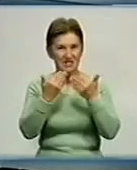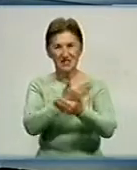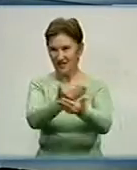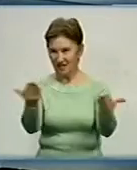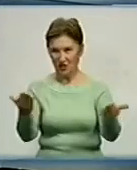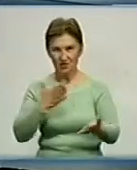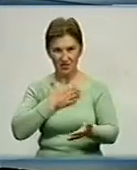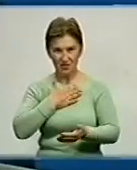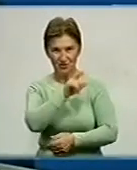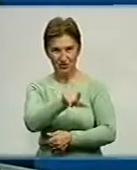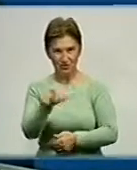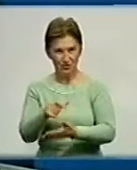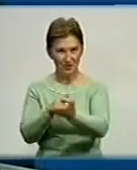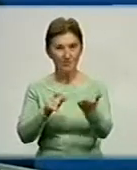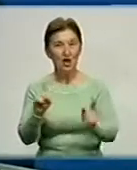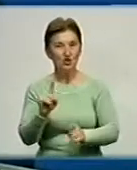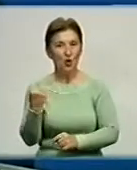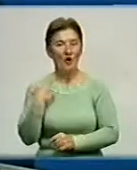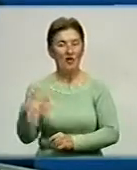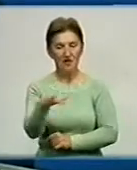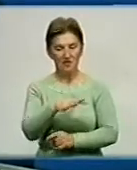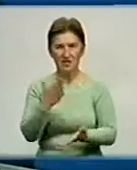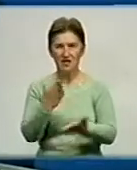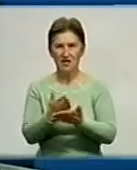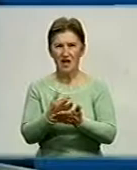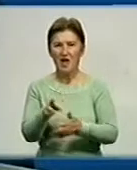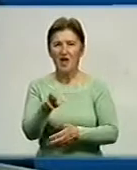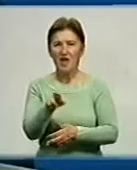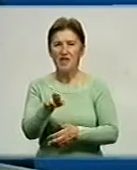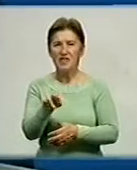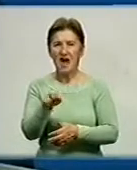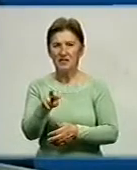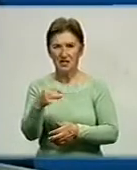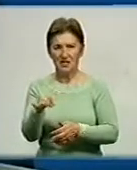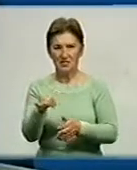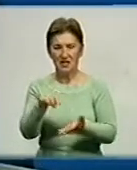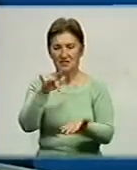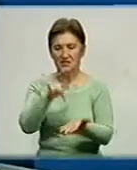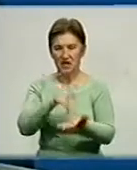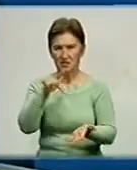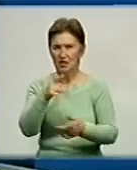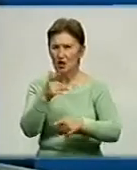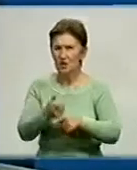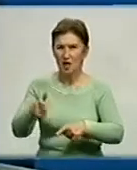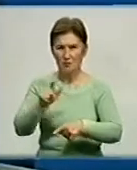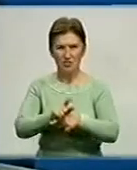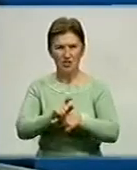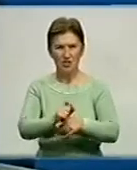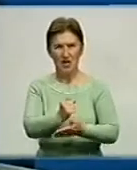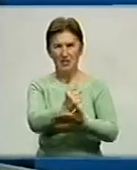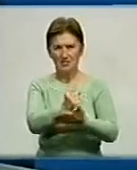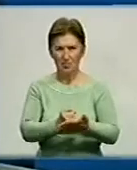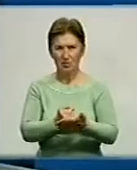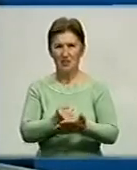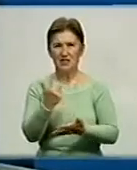вже слухачів, що Кіровоградщина є ядерним серцем планетарного значення, що самі найбільші запаси уранової руди і